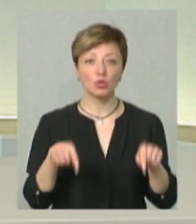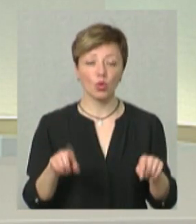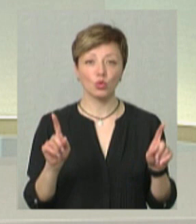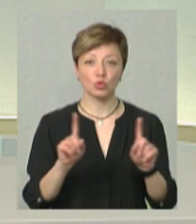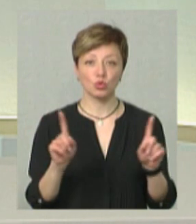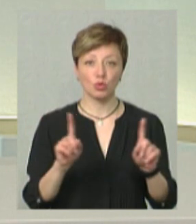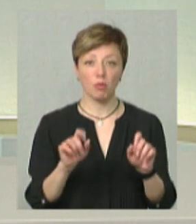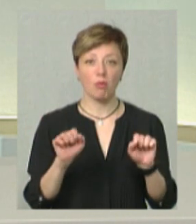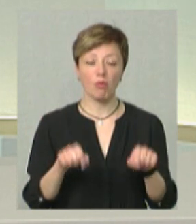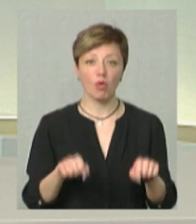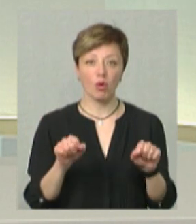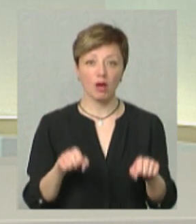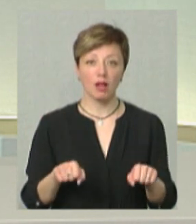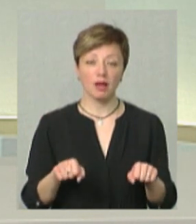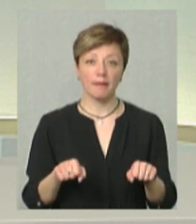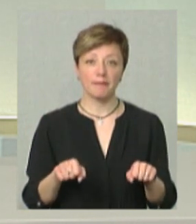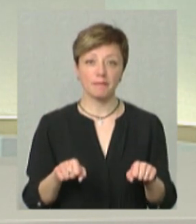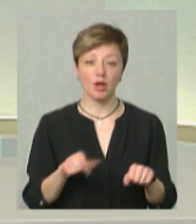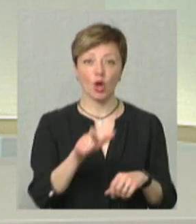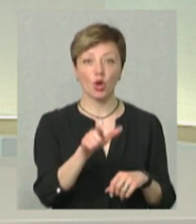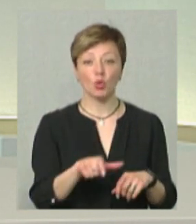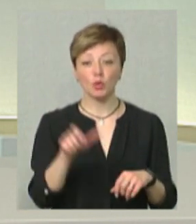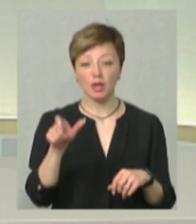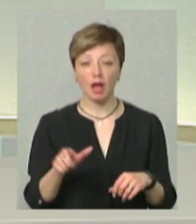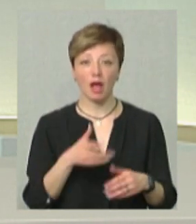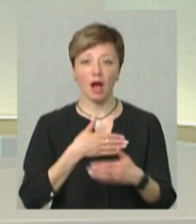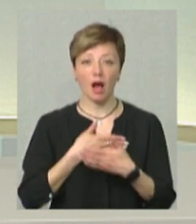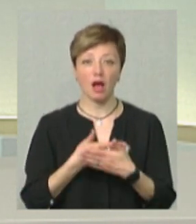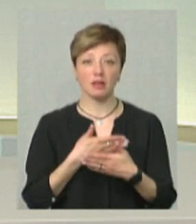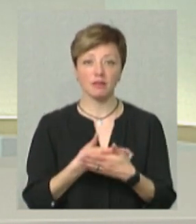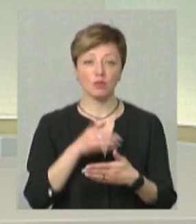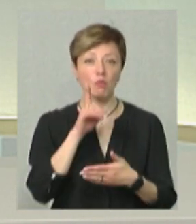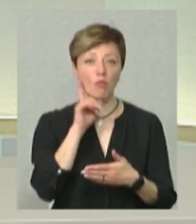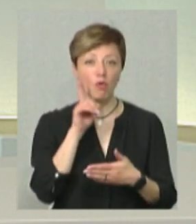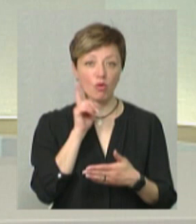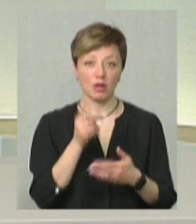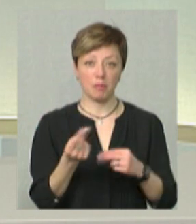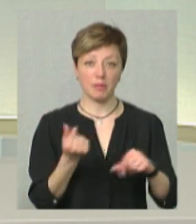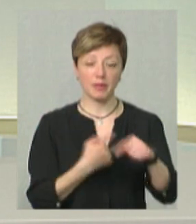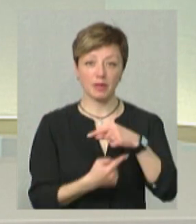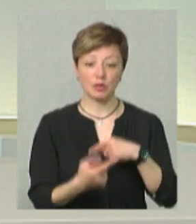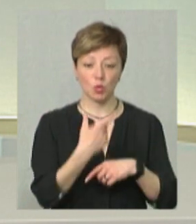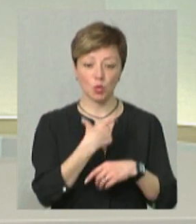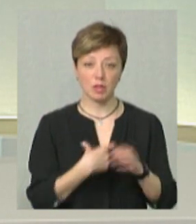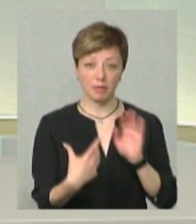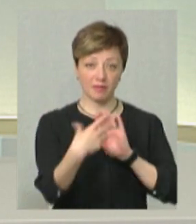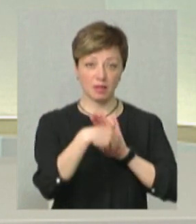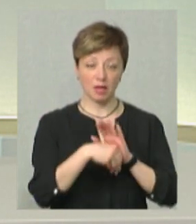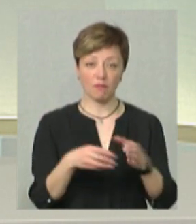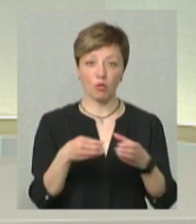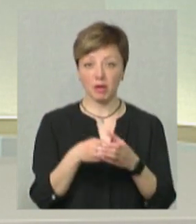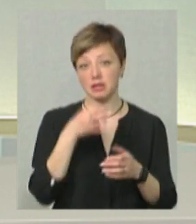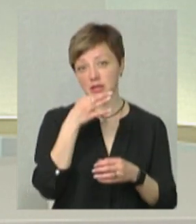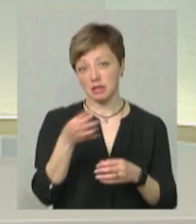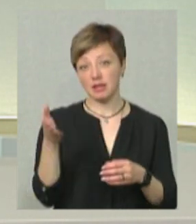могли тих людей, активістів, молодь, підприємців до себе взяти в команду. Тобто